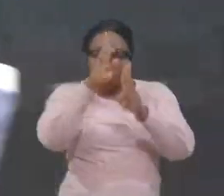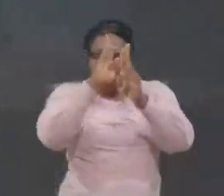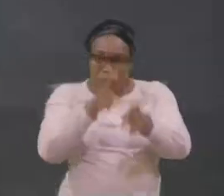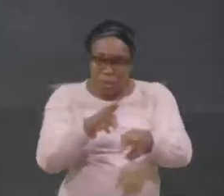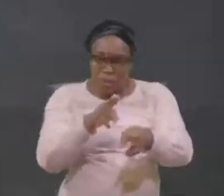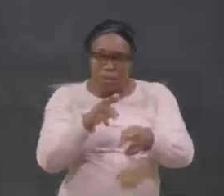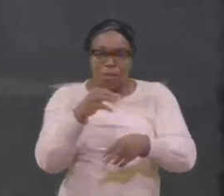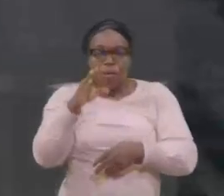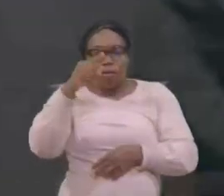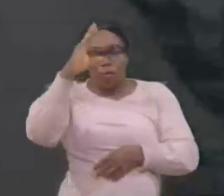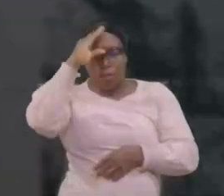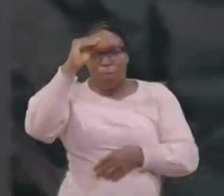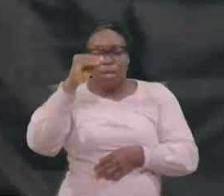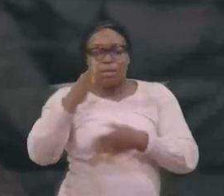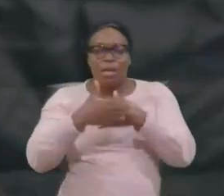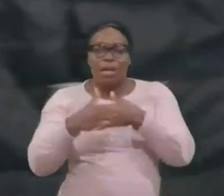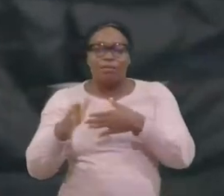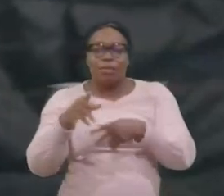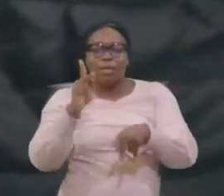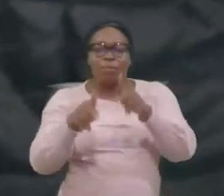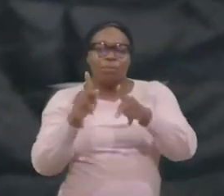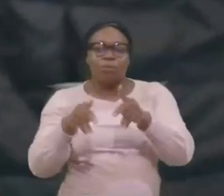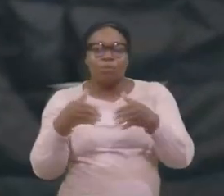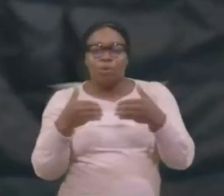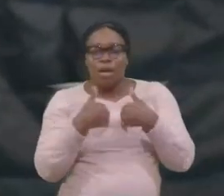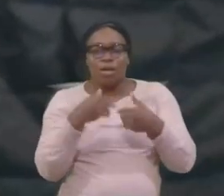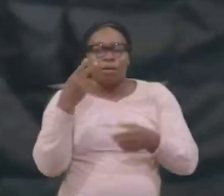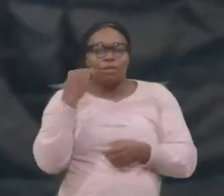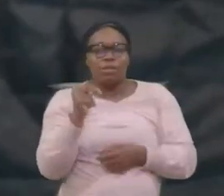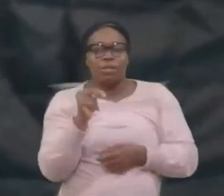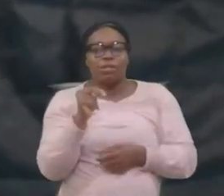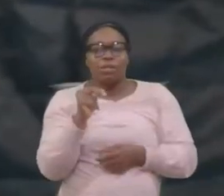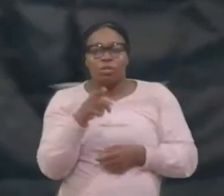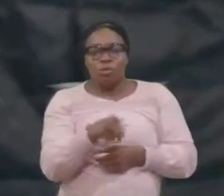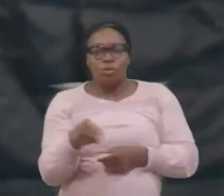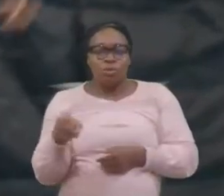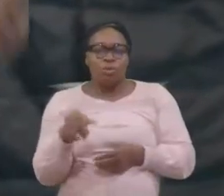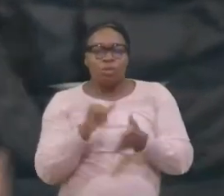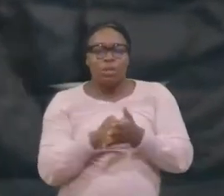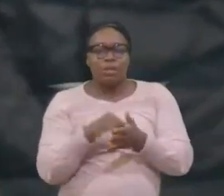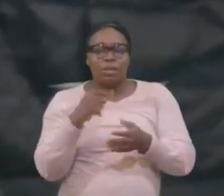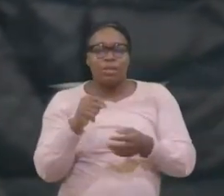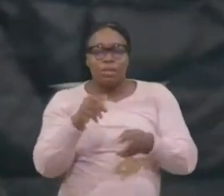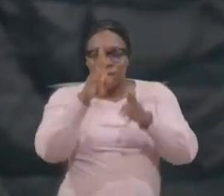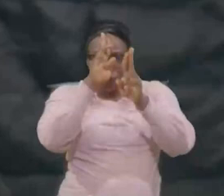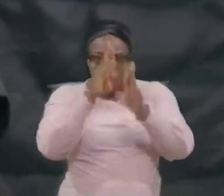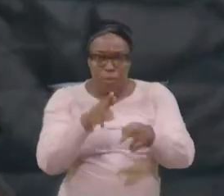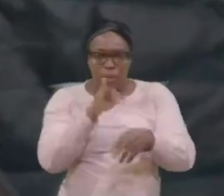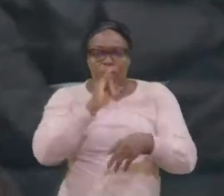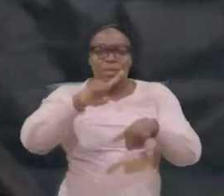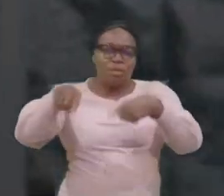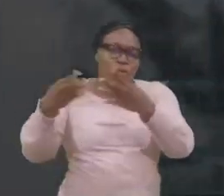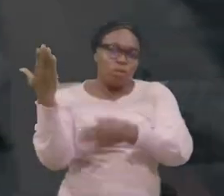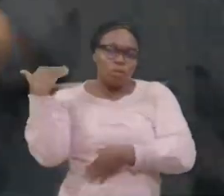Après que les gens, Te regardent comme ça. La dignité est partie. Le respect de soi est